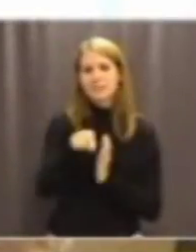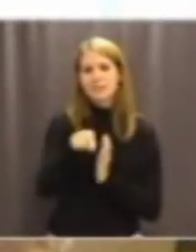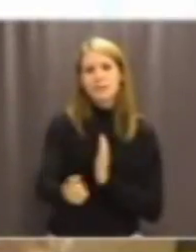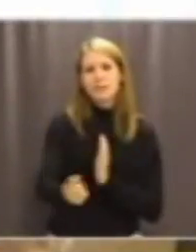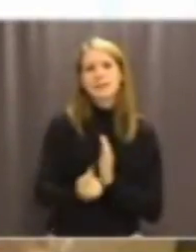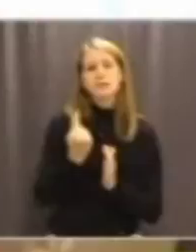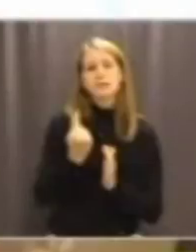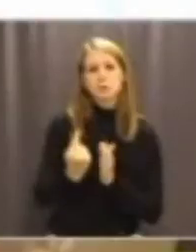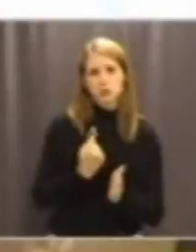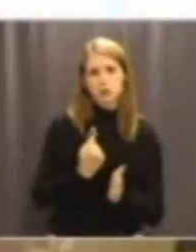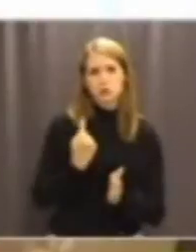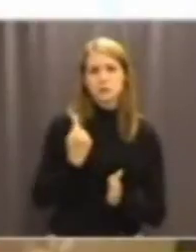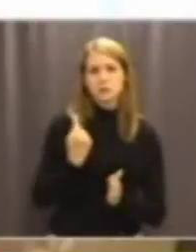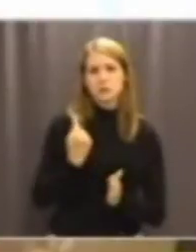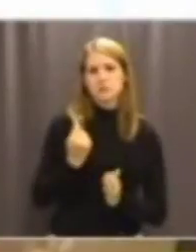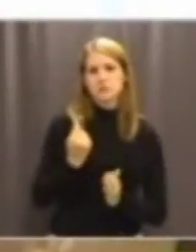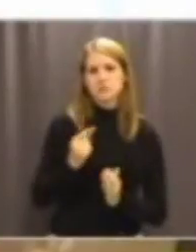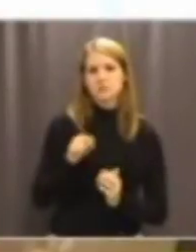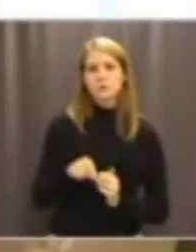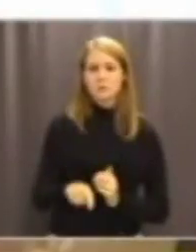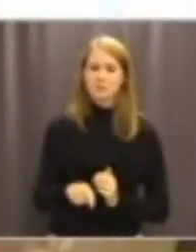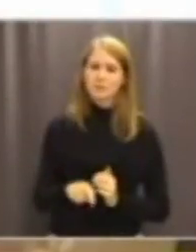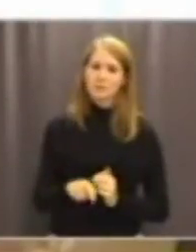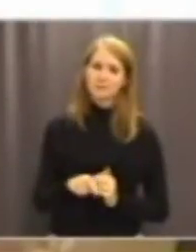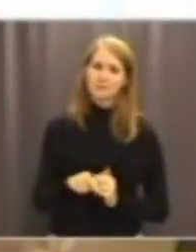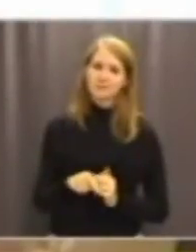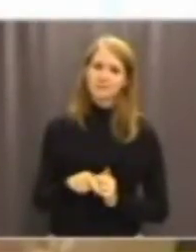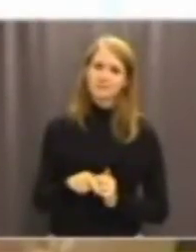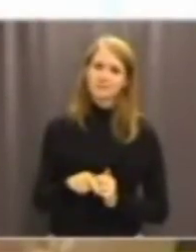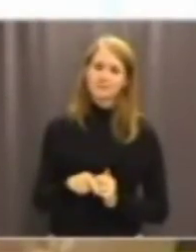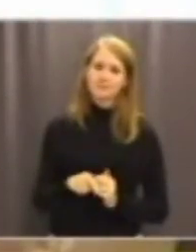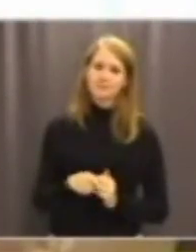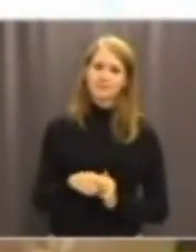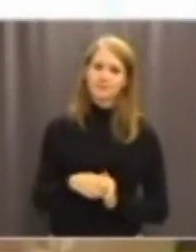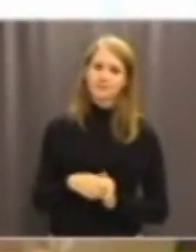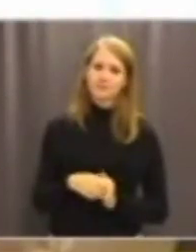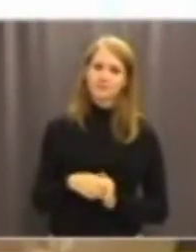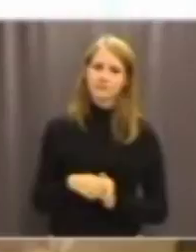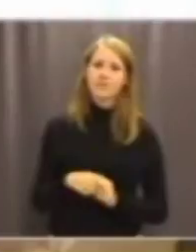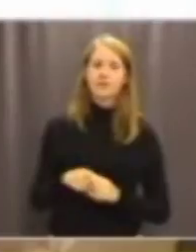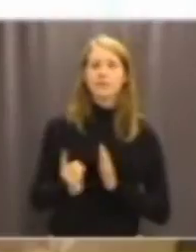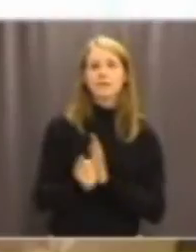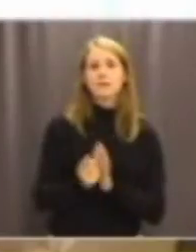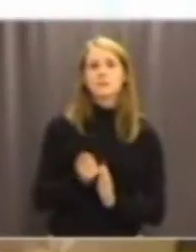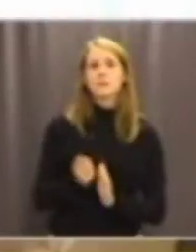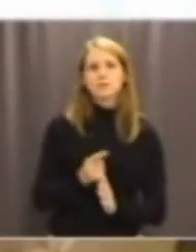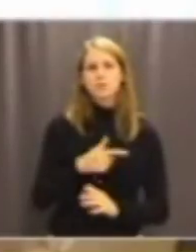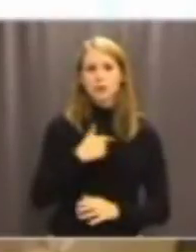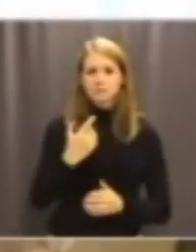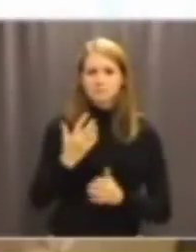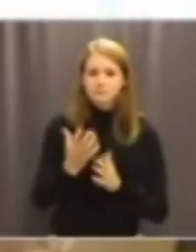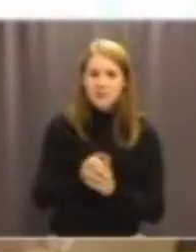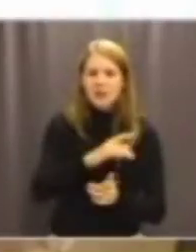som det innebär att ta vara på gamla, redan